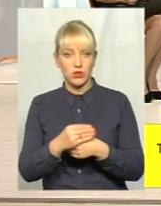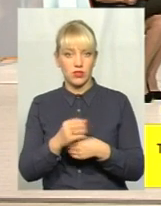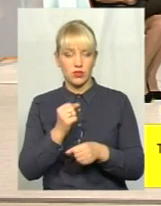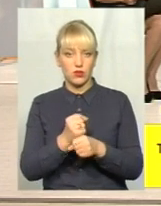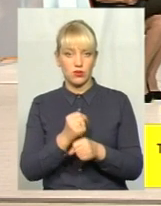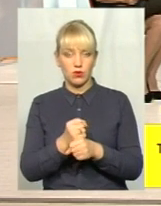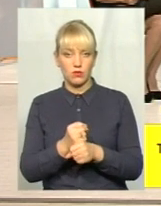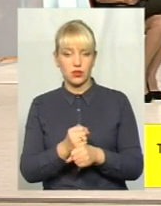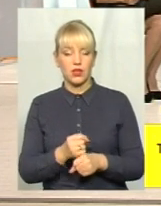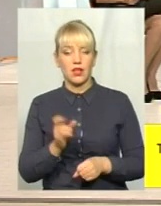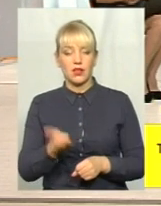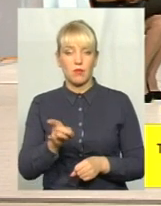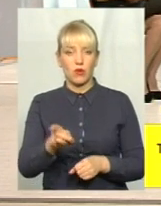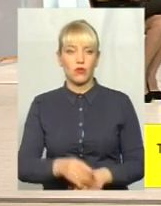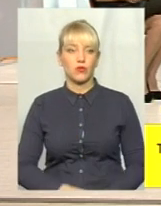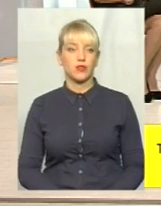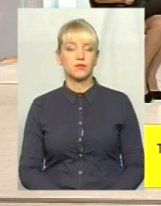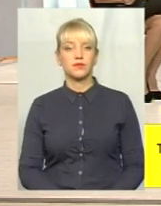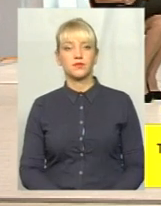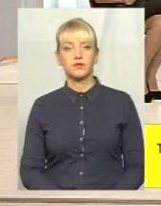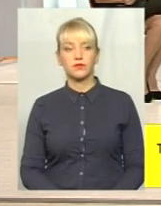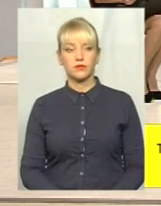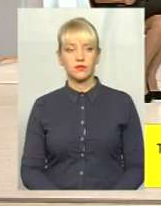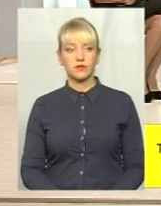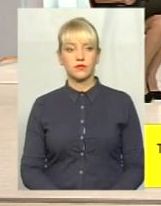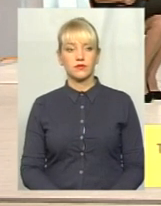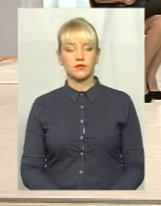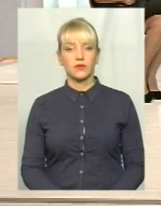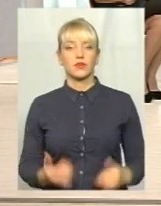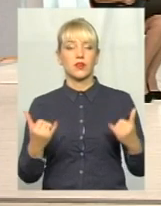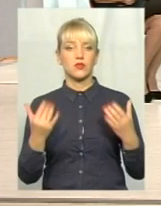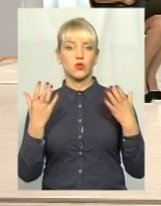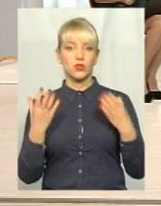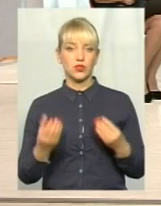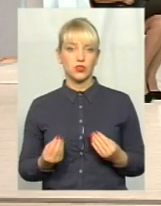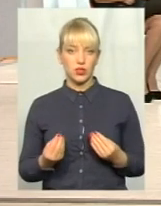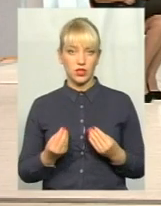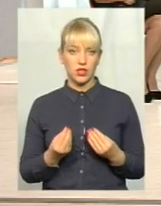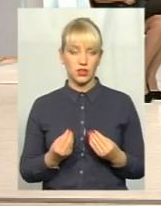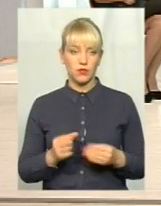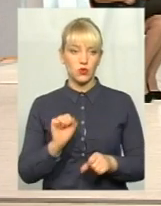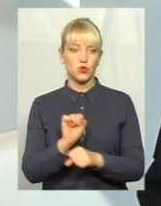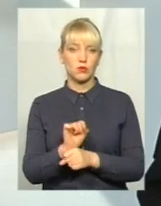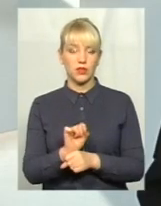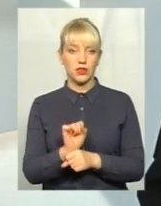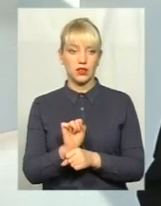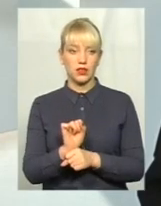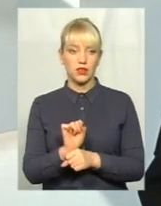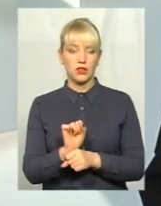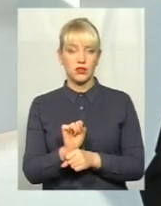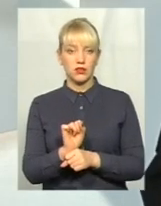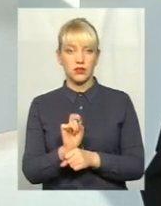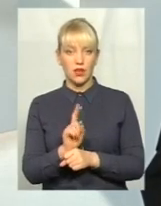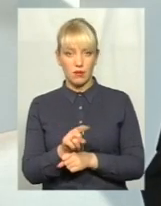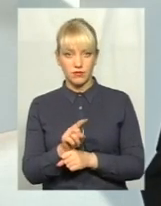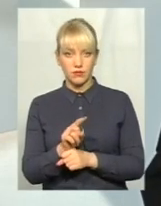Дякую. Дякую. Почули. Хто зможе прокоментувати? На сьогоднішній день зупинка там, наскільки мені відомо,